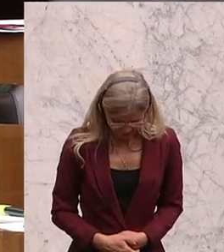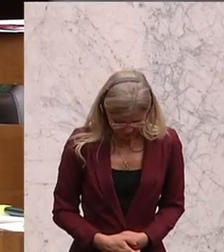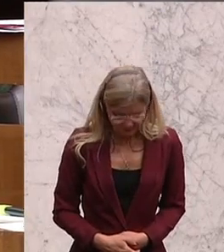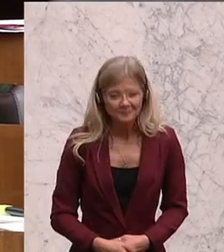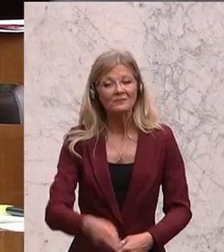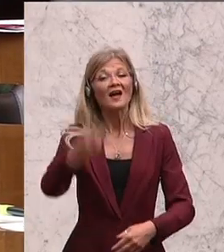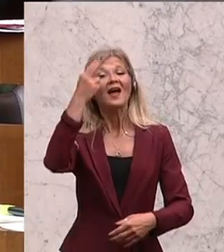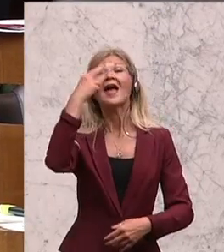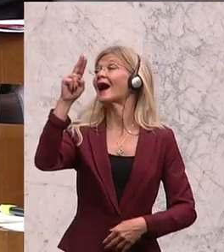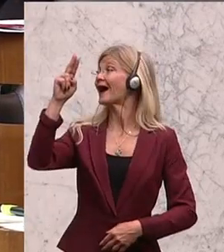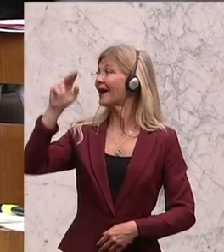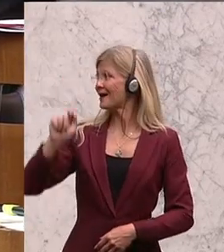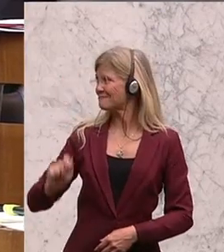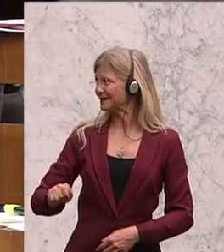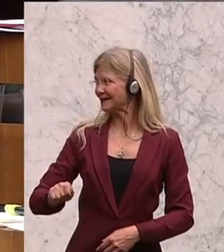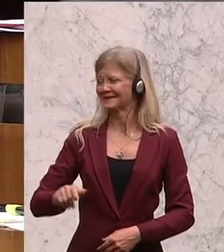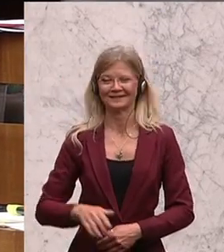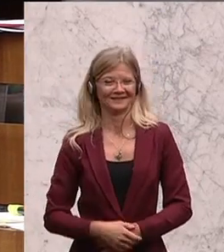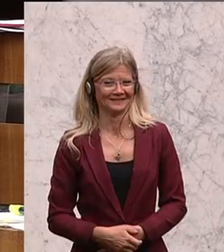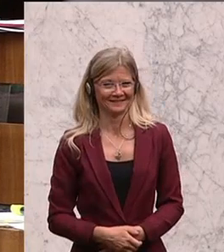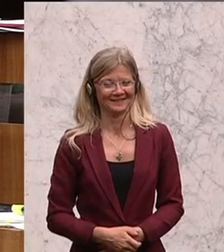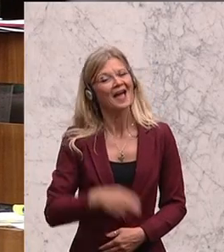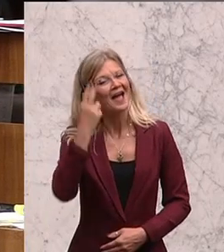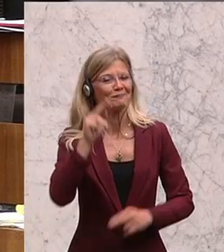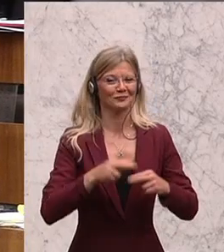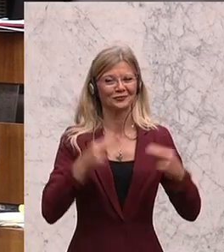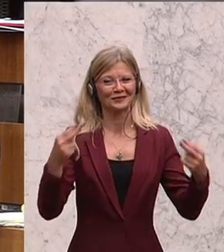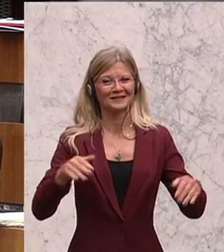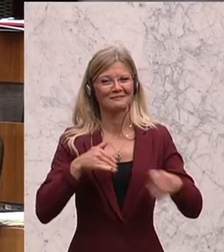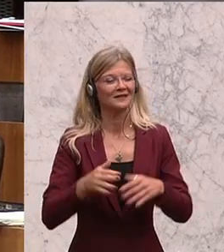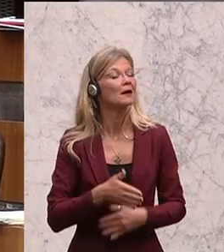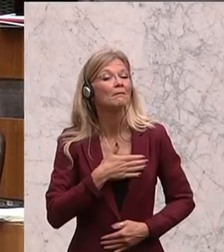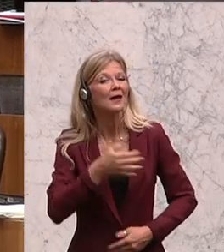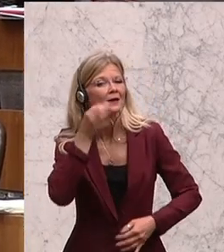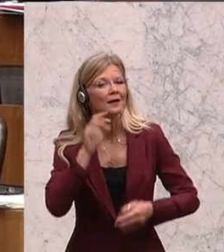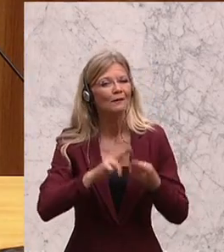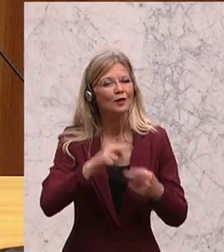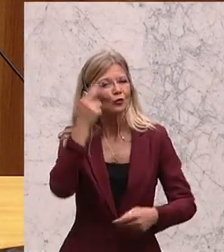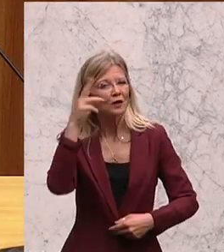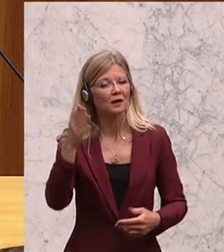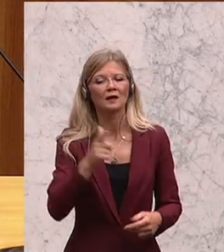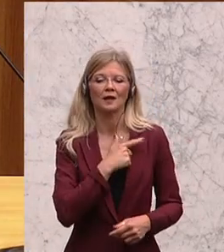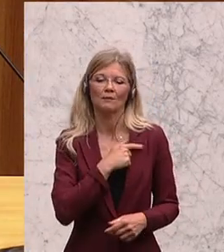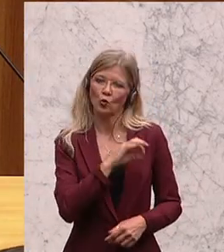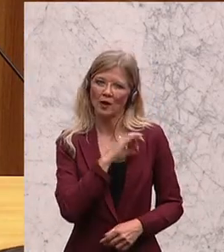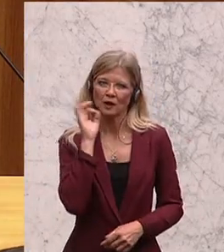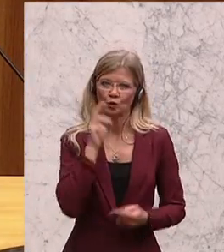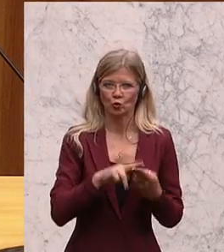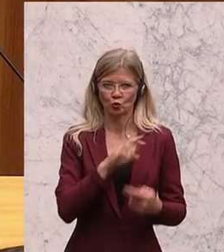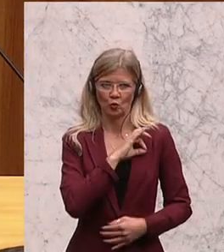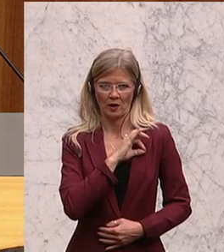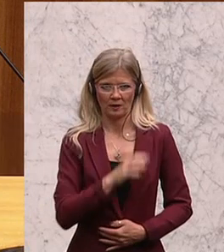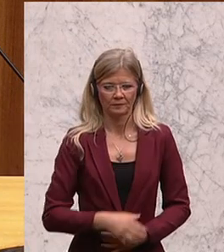Herr Präsident, Herr Bundesminister, meine Damen und Herren, liebe Kolleginnen und Kollegen, wir haben